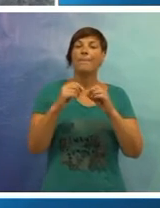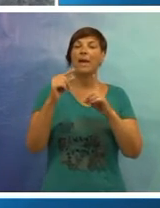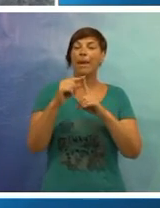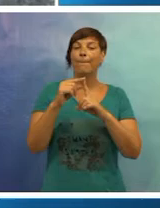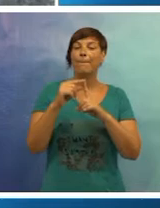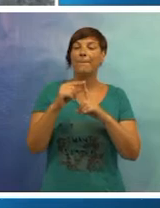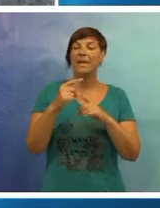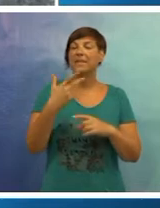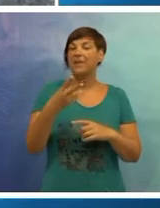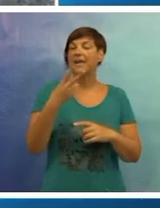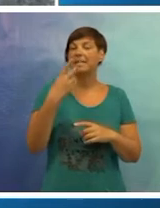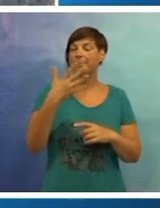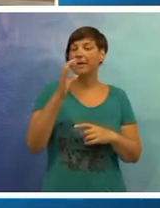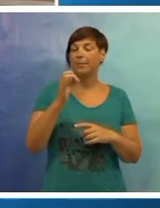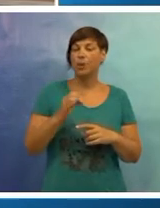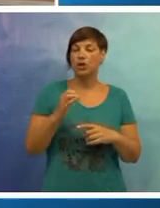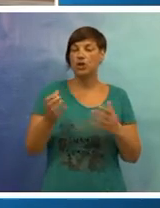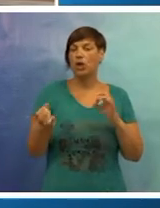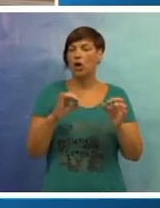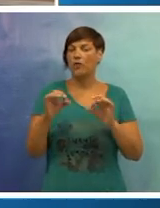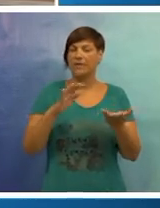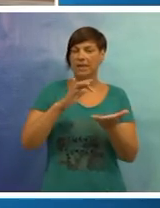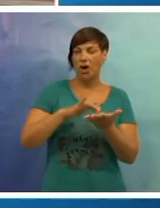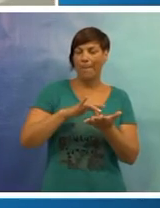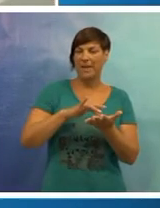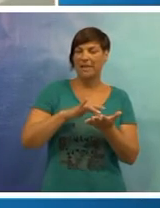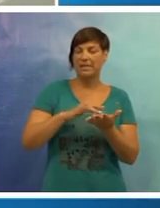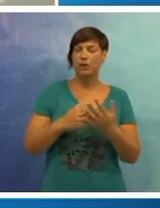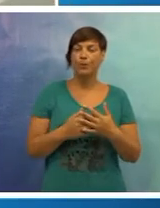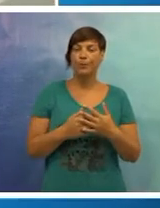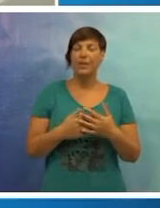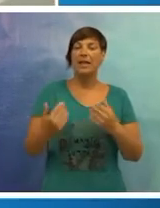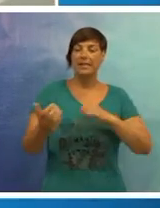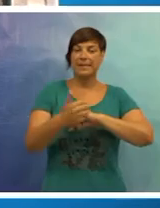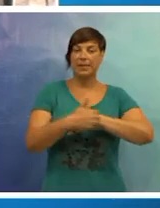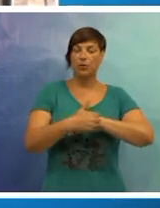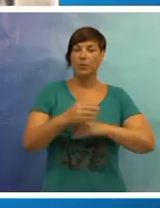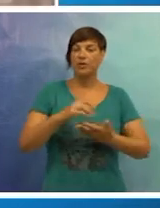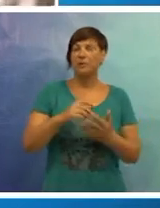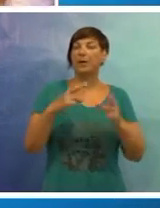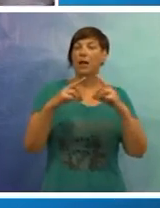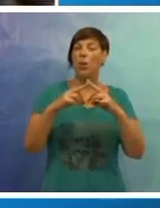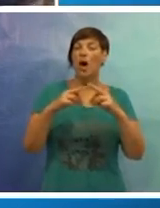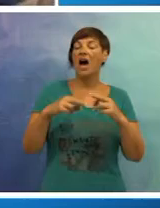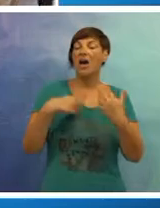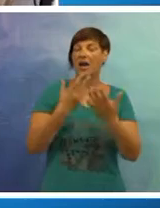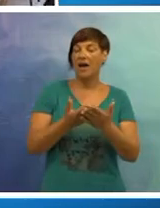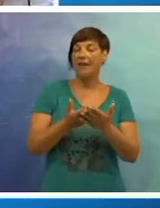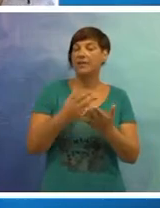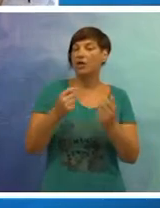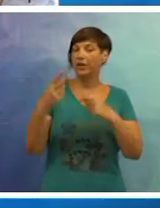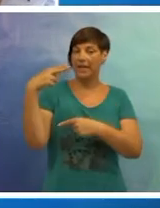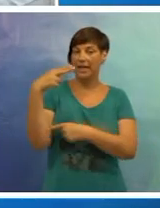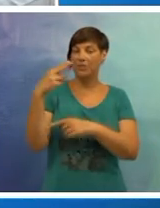boravišna pristojba do 25%, ovisno o razredu turističkog mjesta i tipu smještaja. Za Dubrovnik koji spada u A razred,